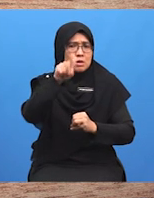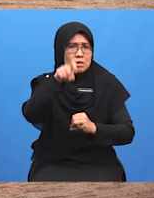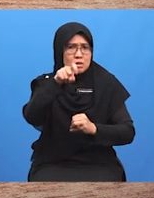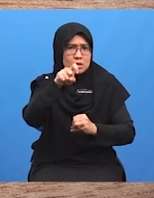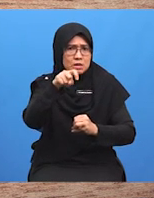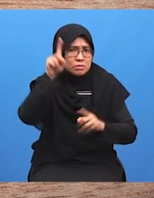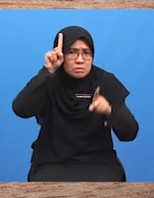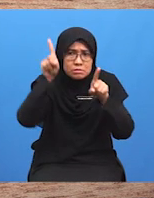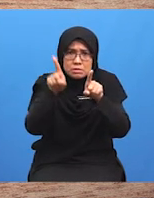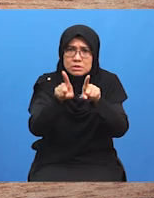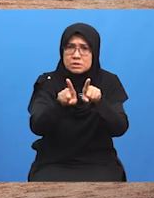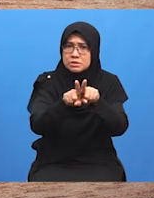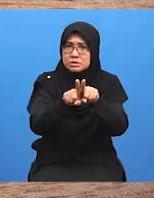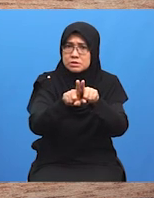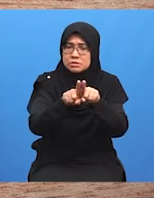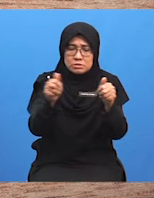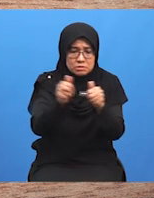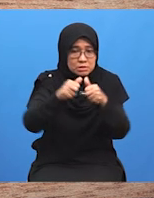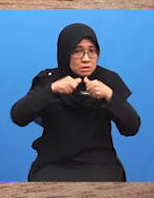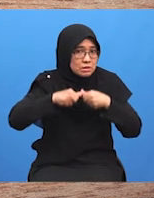adalah Atau syarat yang dicadangkan